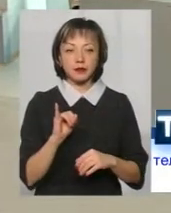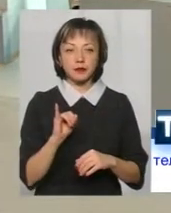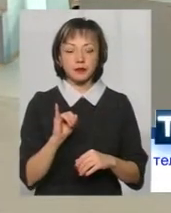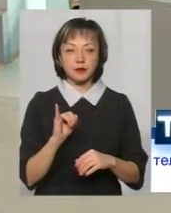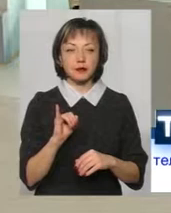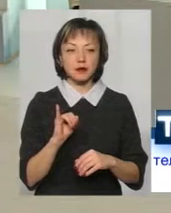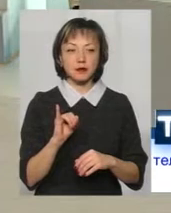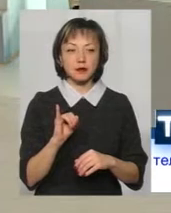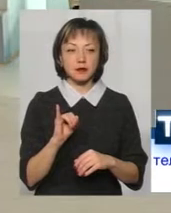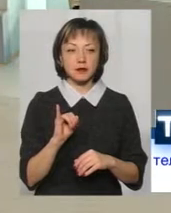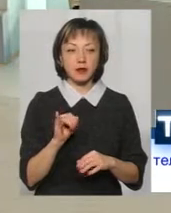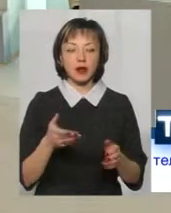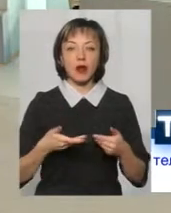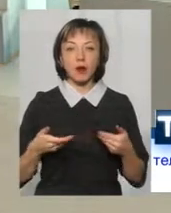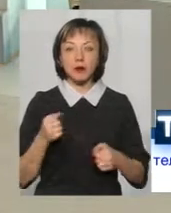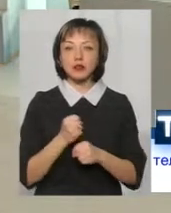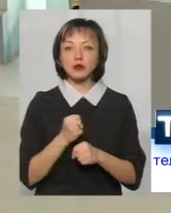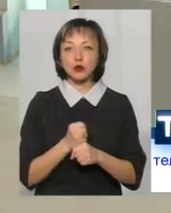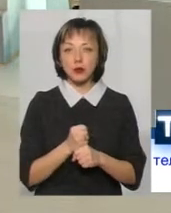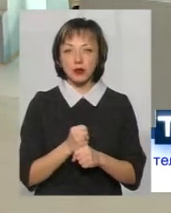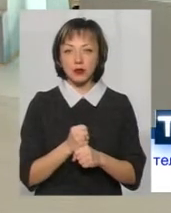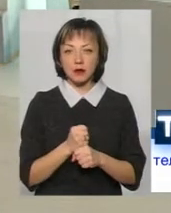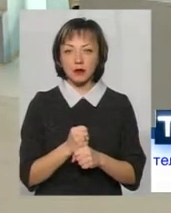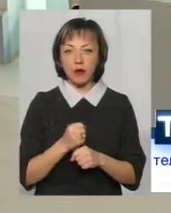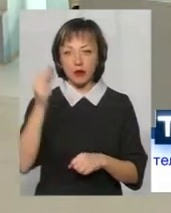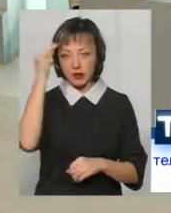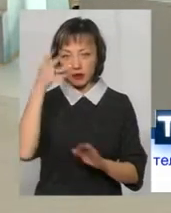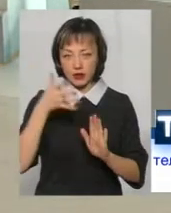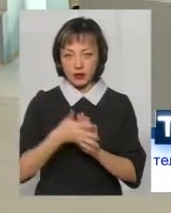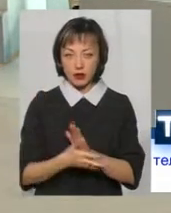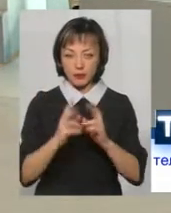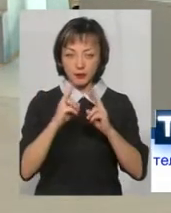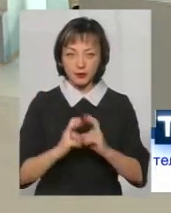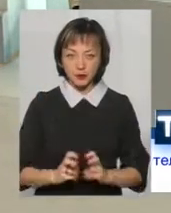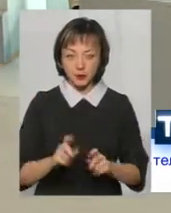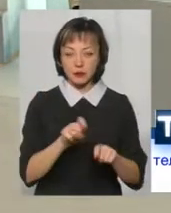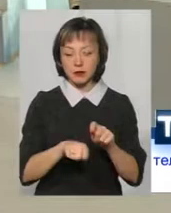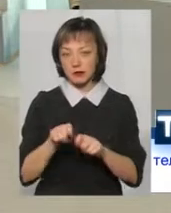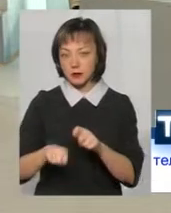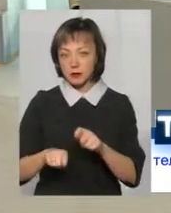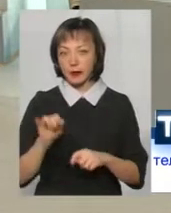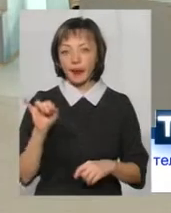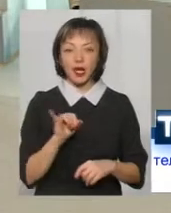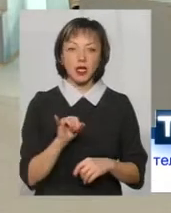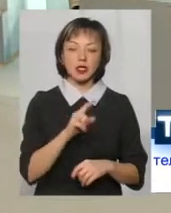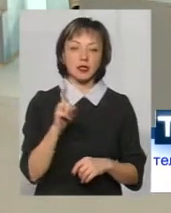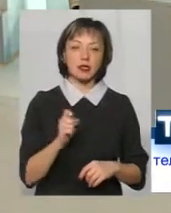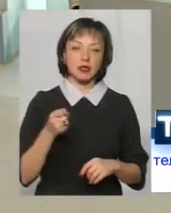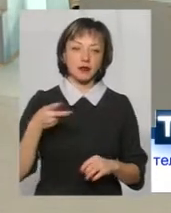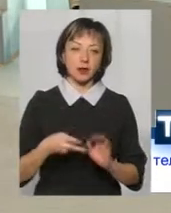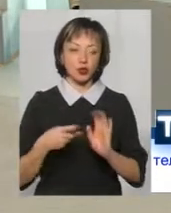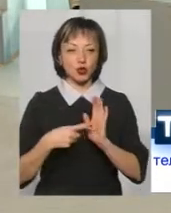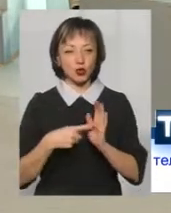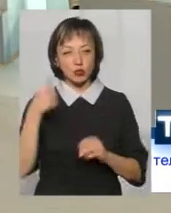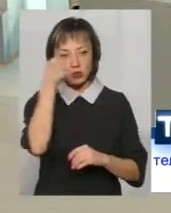вивчили, зробили аналіз, промоніторили. І за 2006 рік